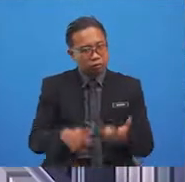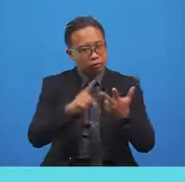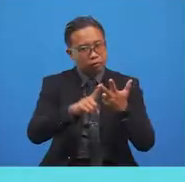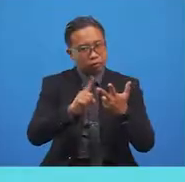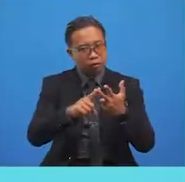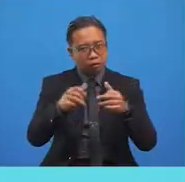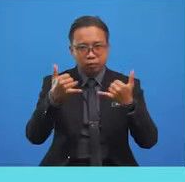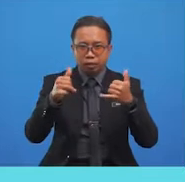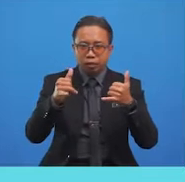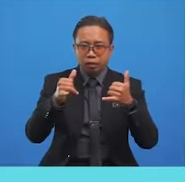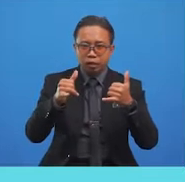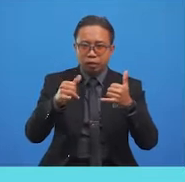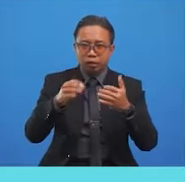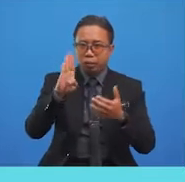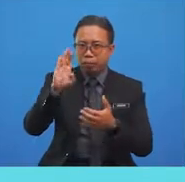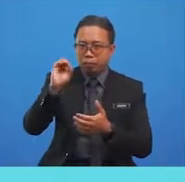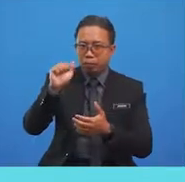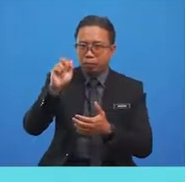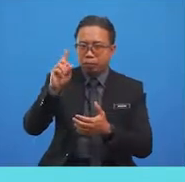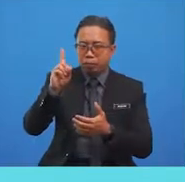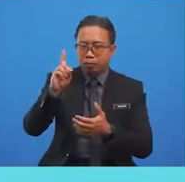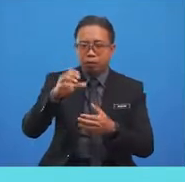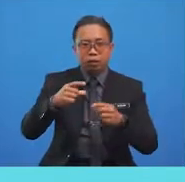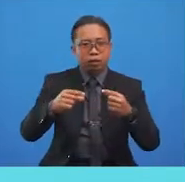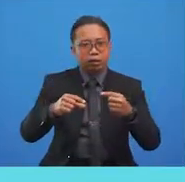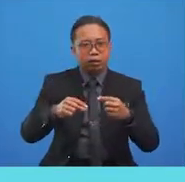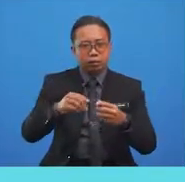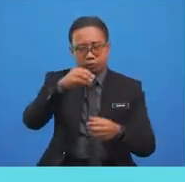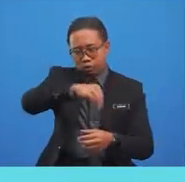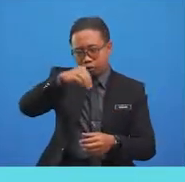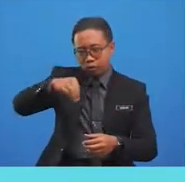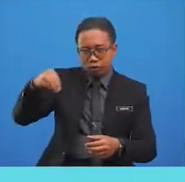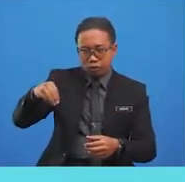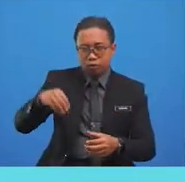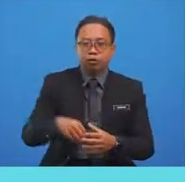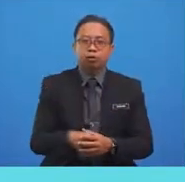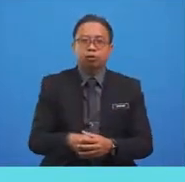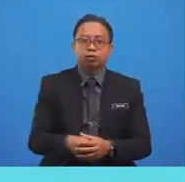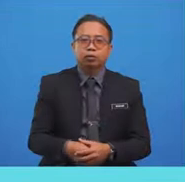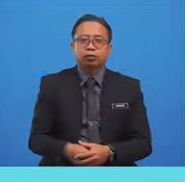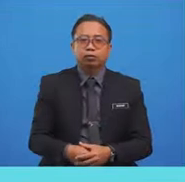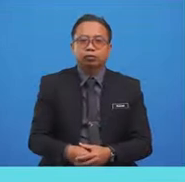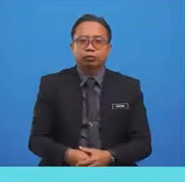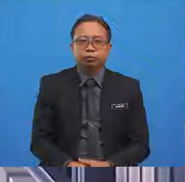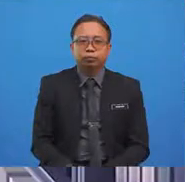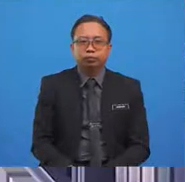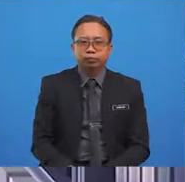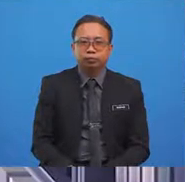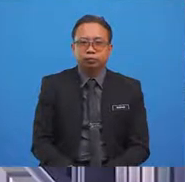to it is playing board games. I love playing chess, monopoly, and also scrabble.